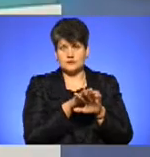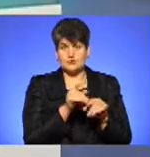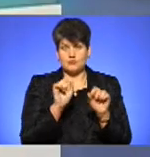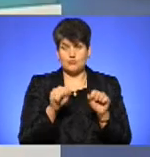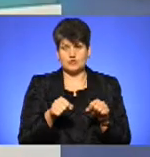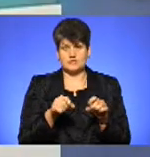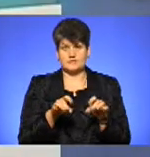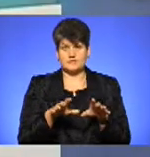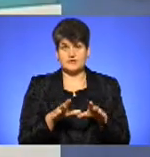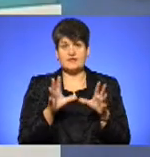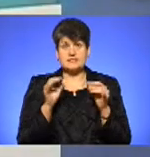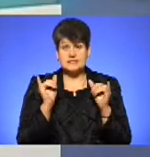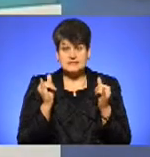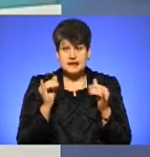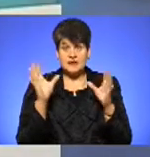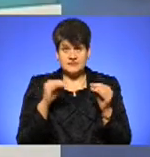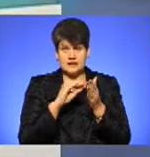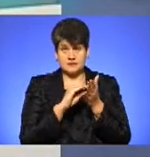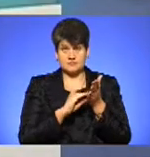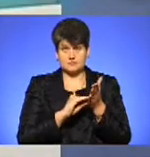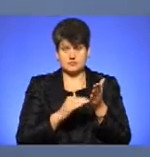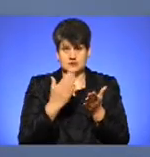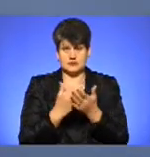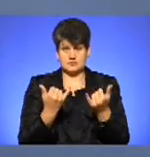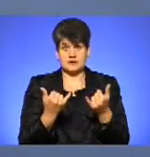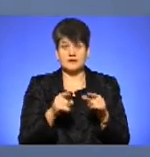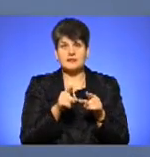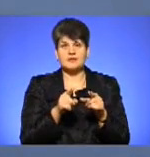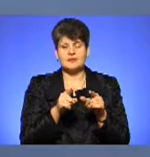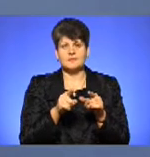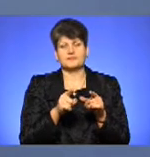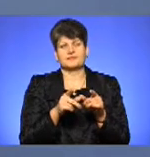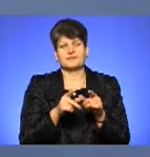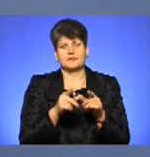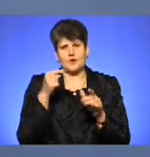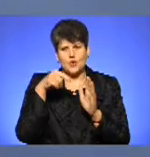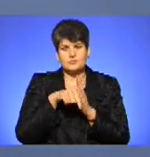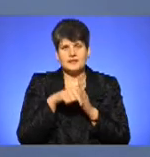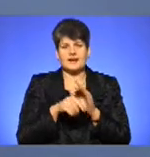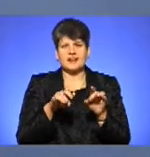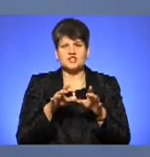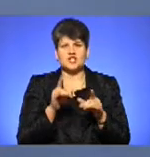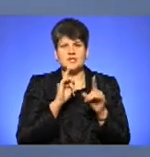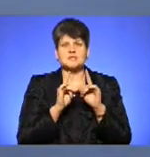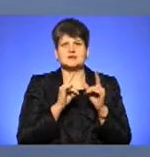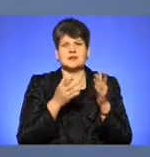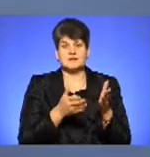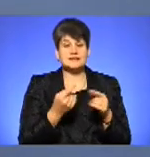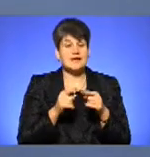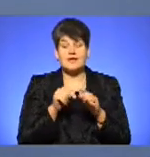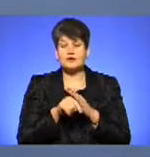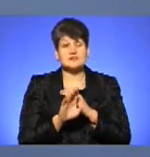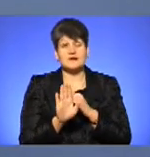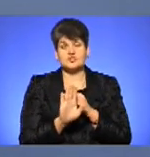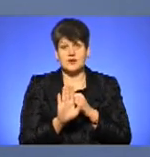всі міжбюджетні трансферти і зараз розписані. Просто їх тлумачить через рішення сесії, як в цьому випадку. Це ж не означає,